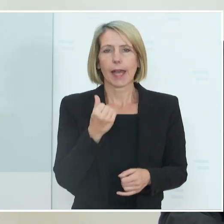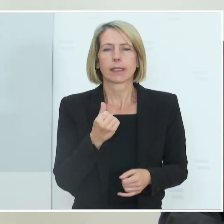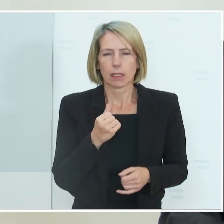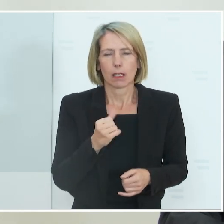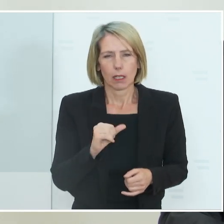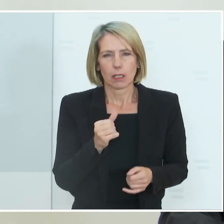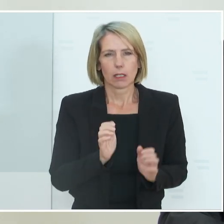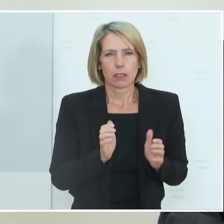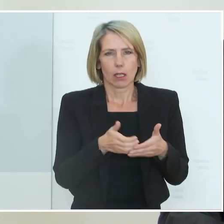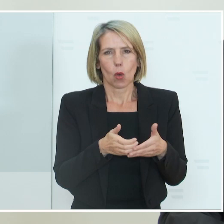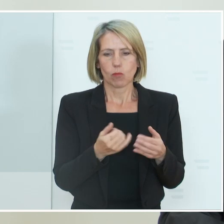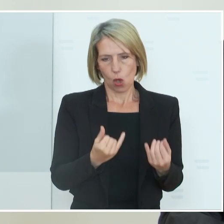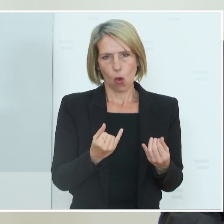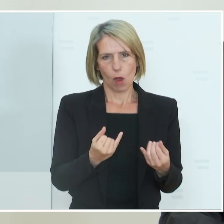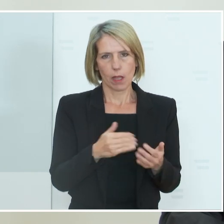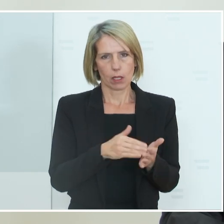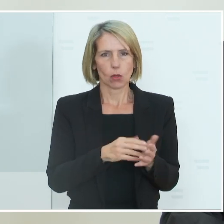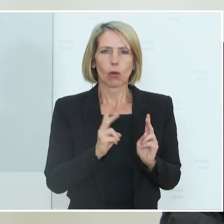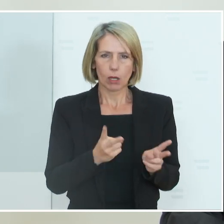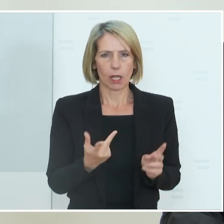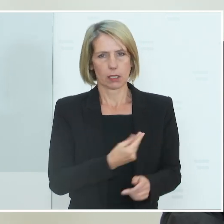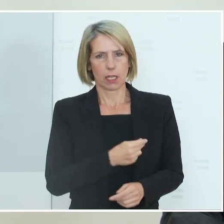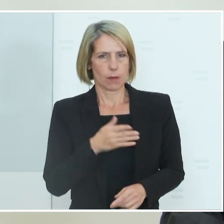11-Jährigen noch in diesem Jahr geimpft werden können.